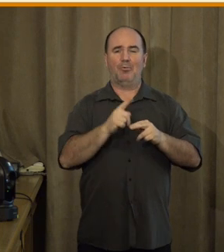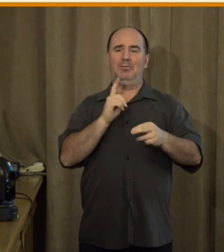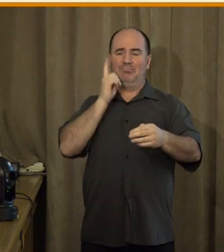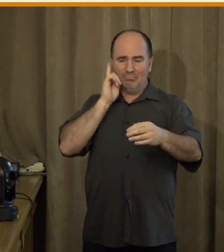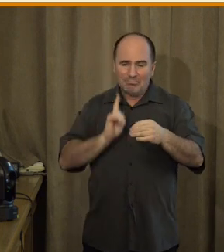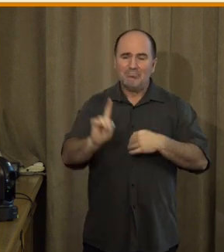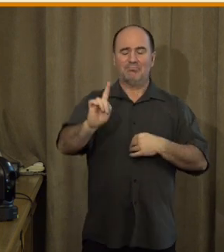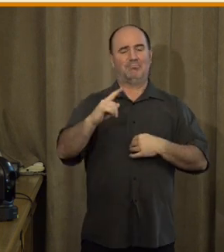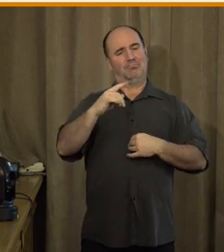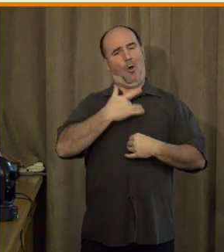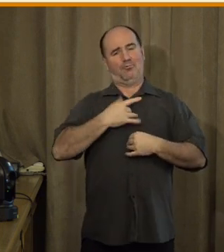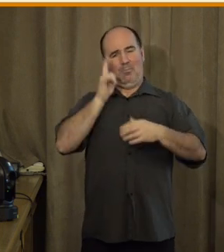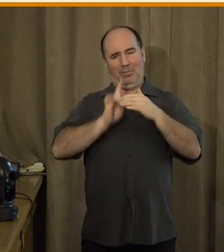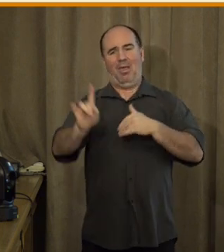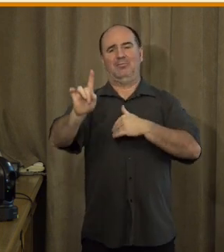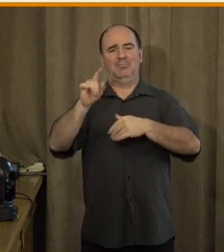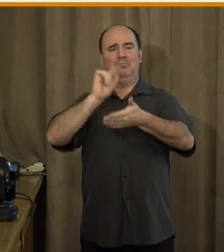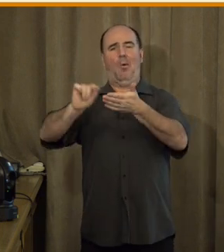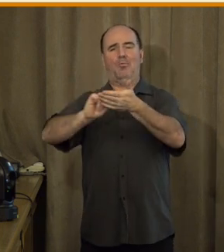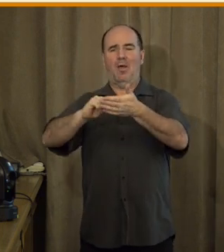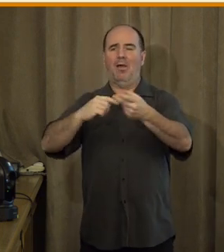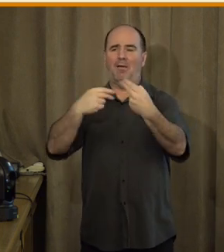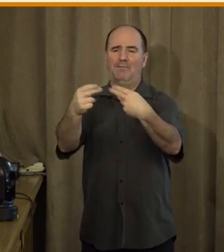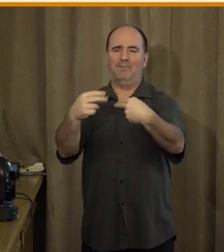nepřehledné nebo mají technické problémy.